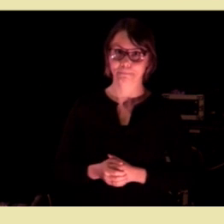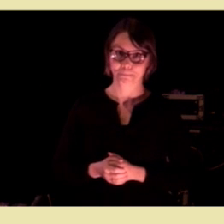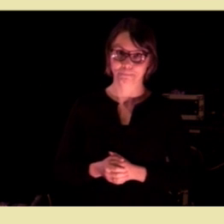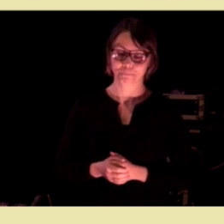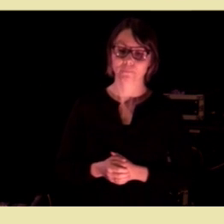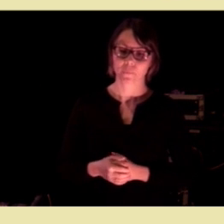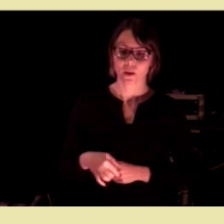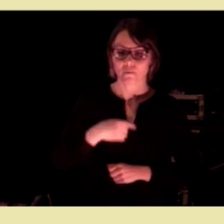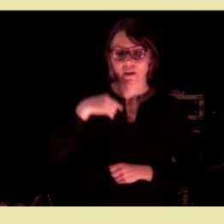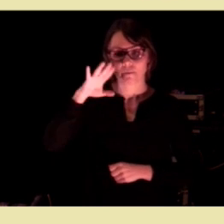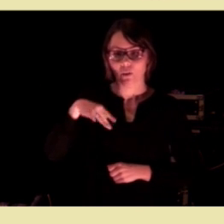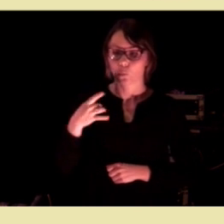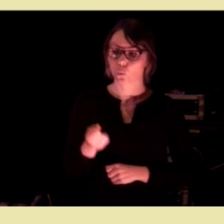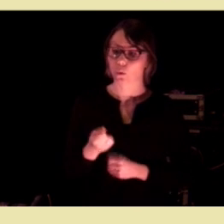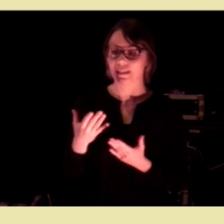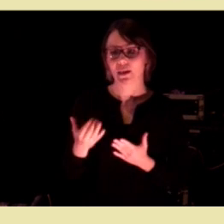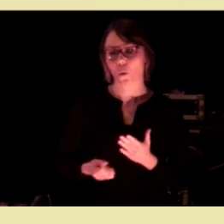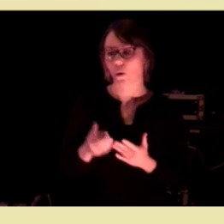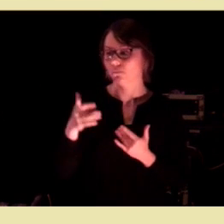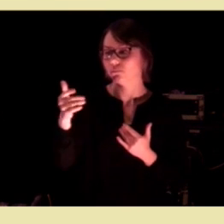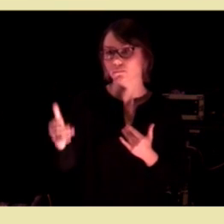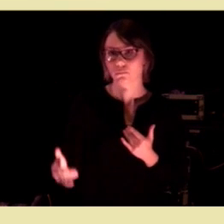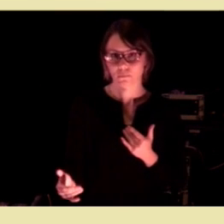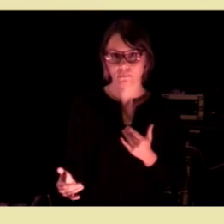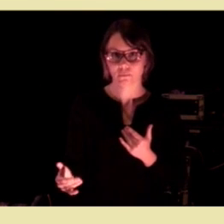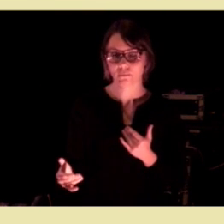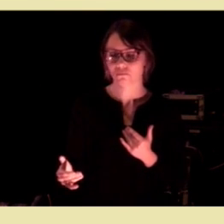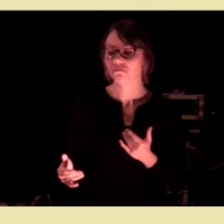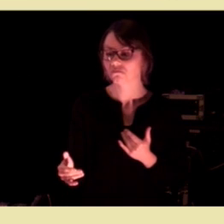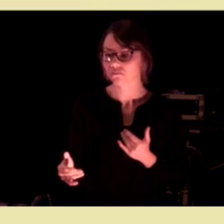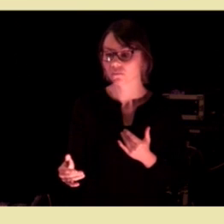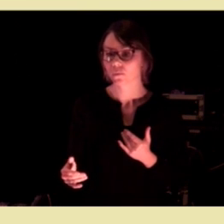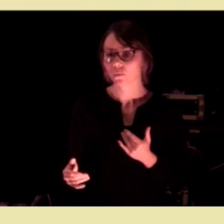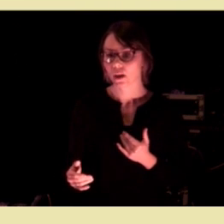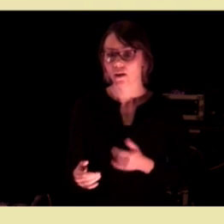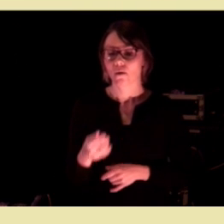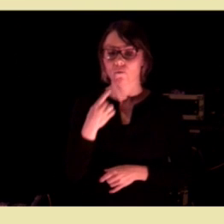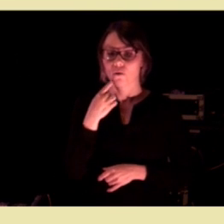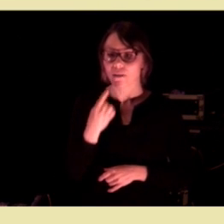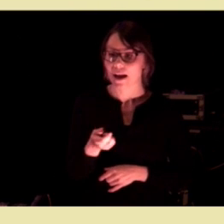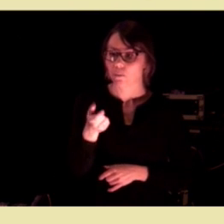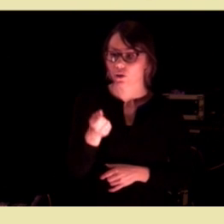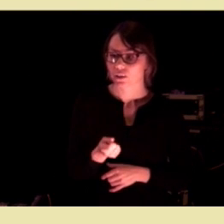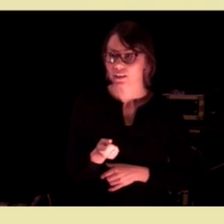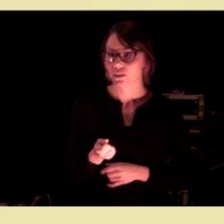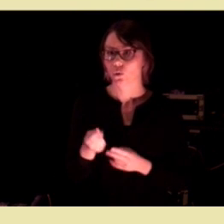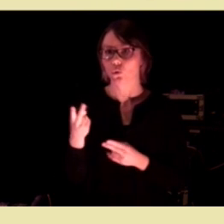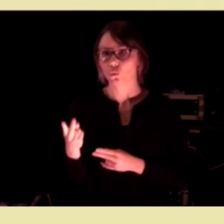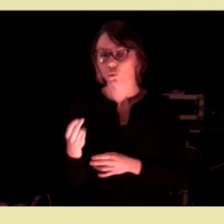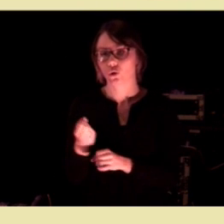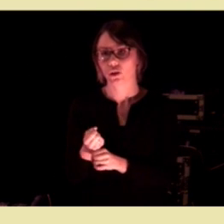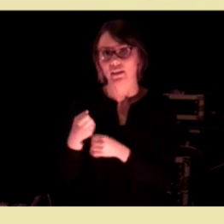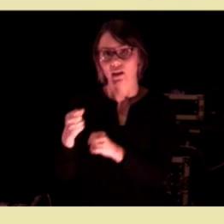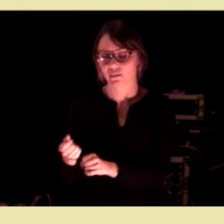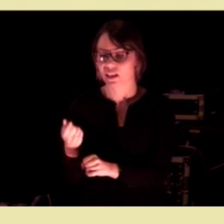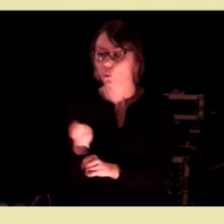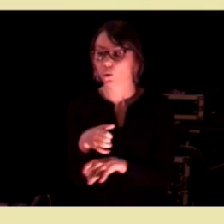Ja, vi vet om noen tiår så vil det være to yrkesaktive bak hver pensjonist i noen kommuner.